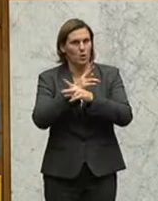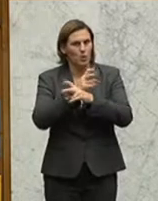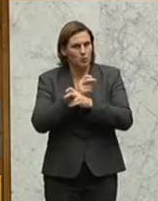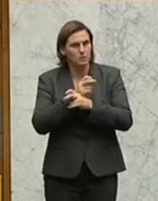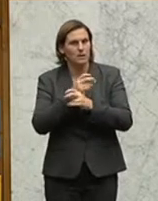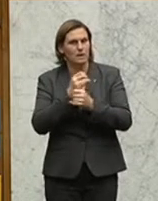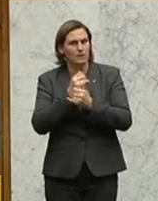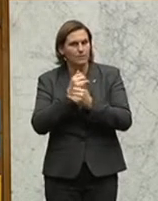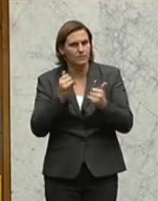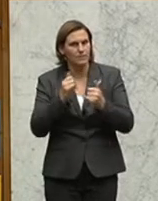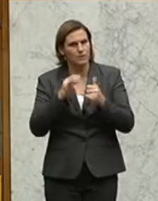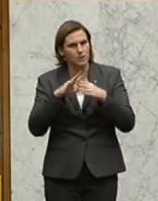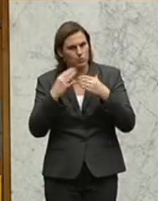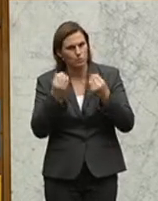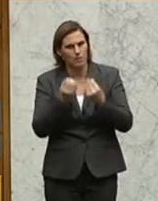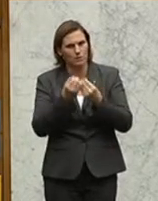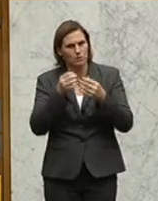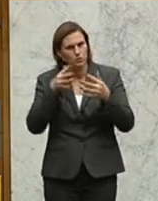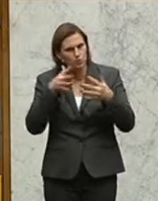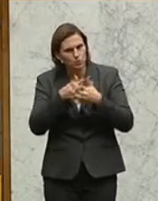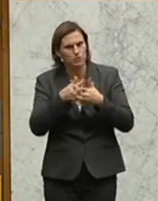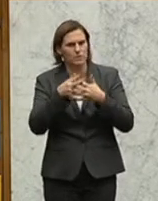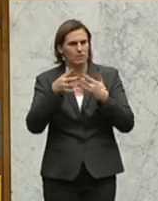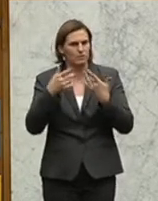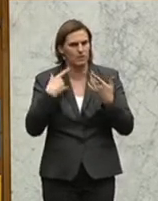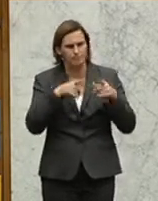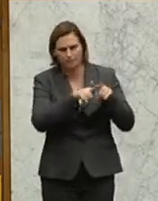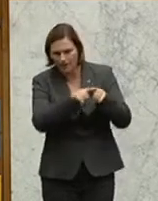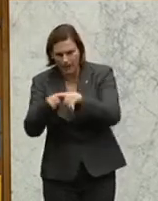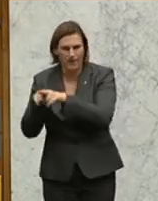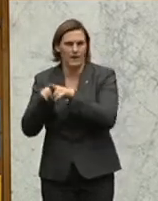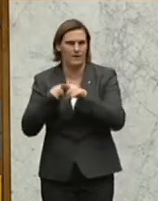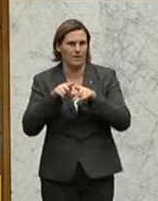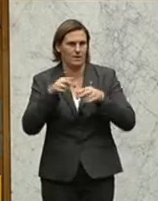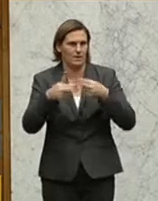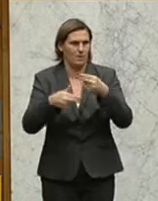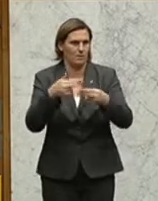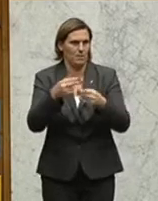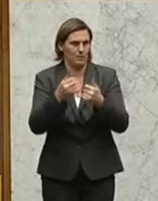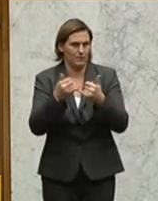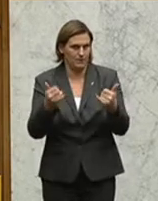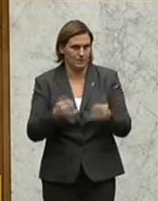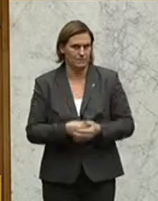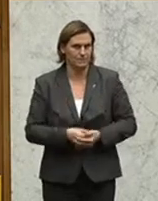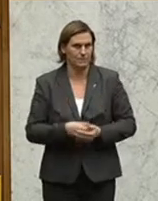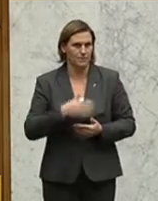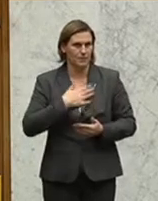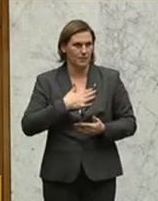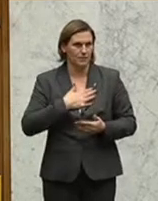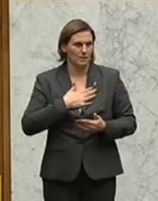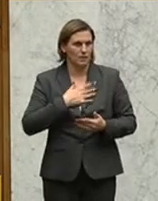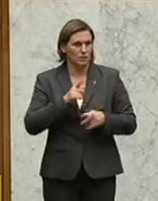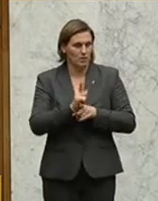kohärente Vorgängsweise vorgibt. Sehr geehrte Damen und Herren, ich möchte es auch nicht